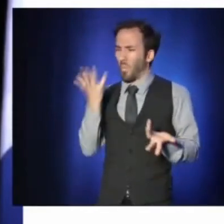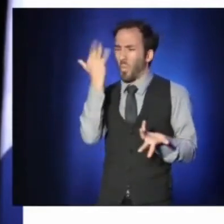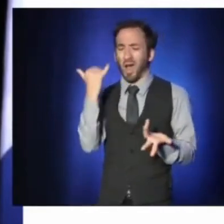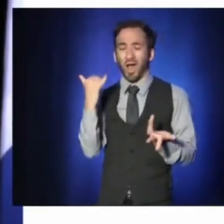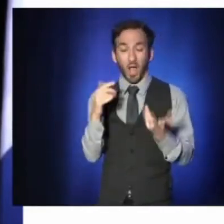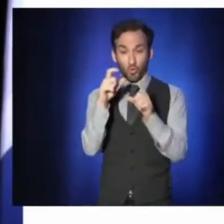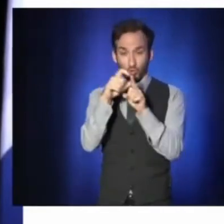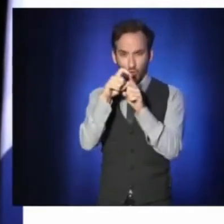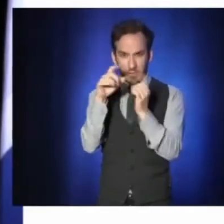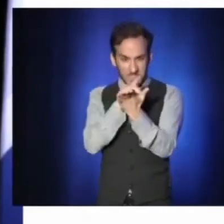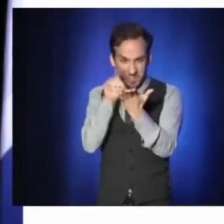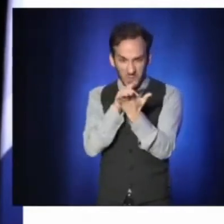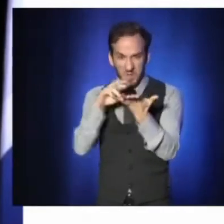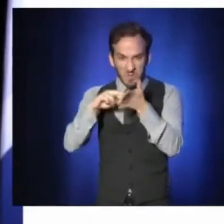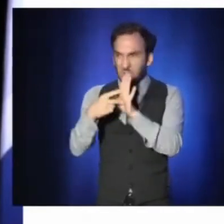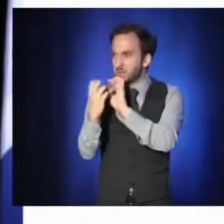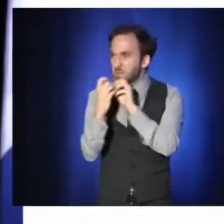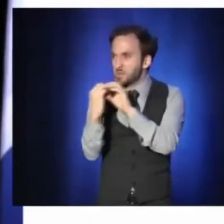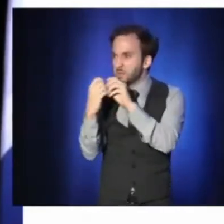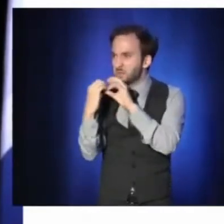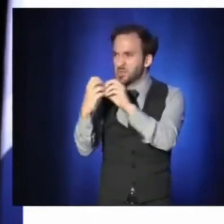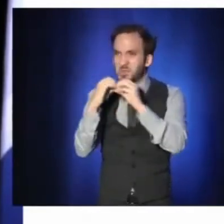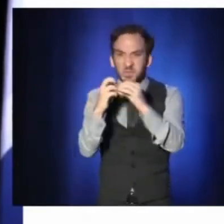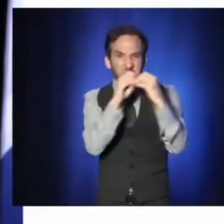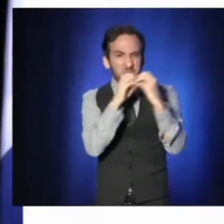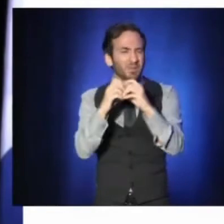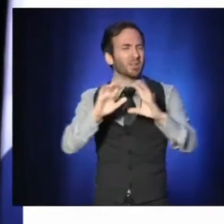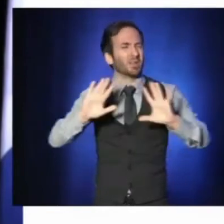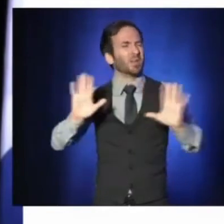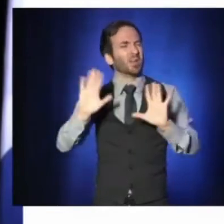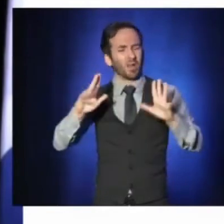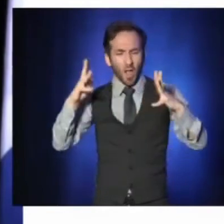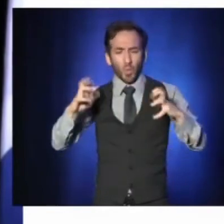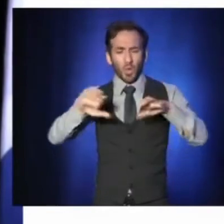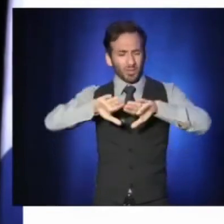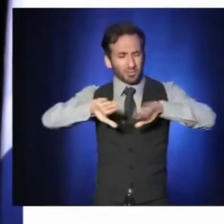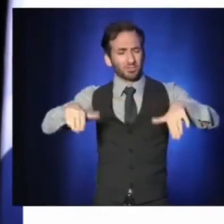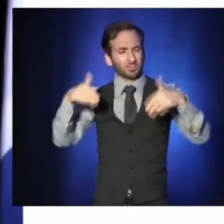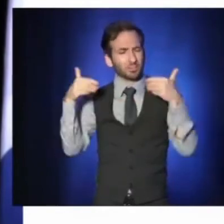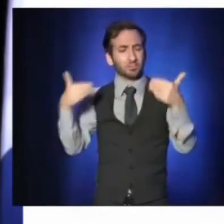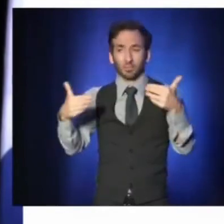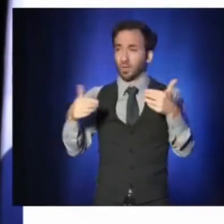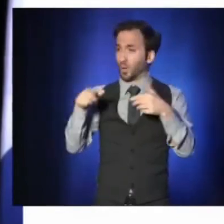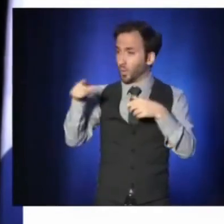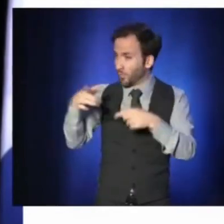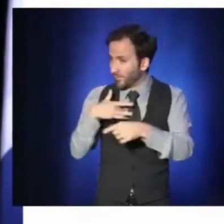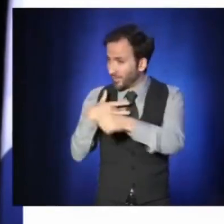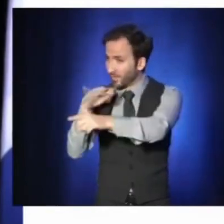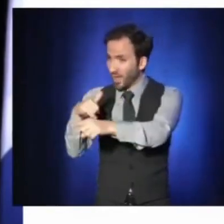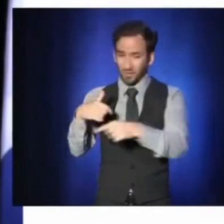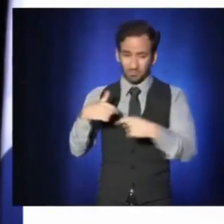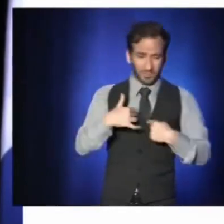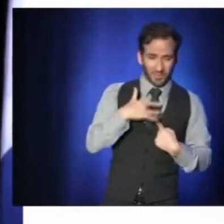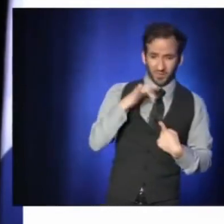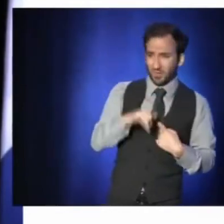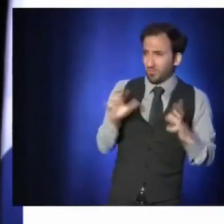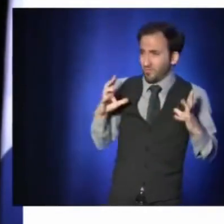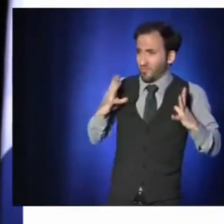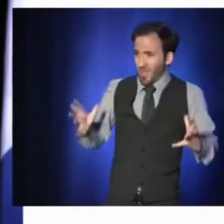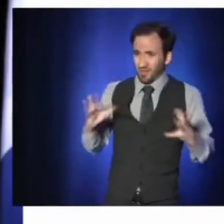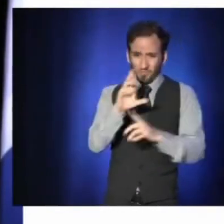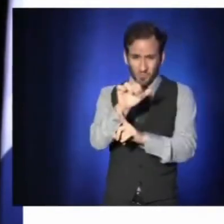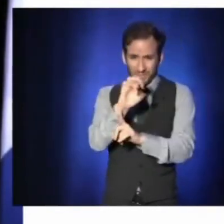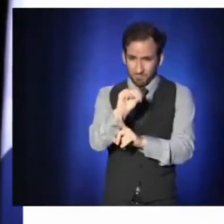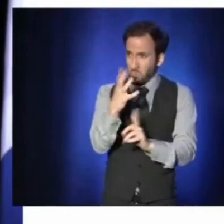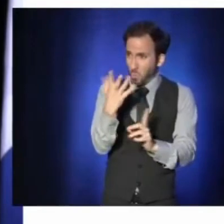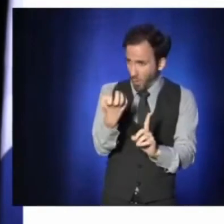être réalisés d'ici là. Lorsqu'on lui a demandé s'il envisagerait de nommer un conseiller autochtone auprès du groupe d